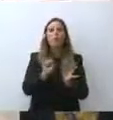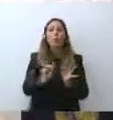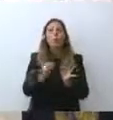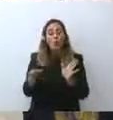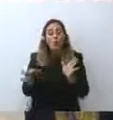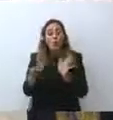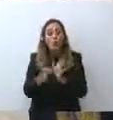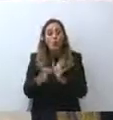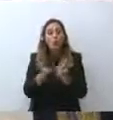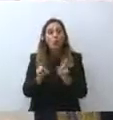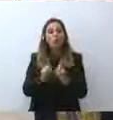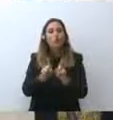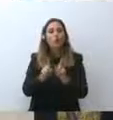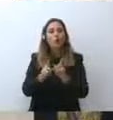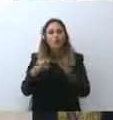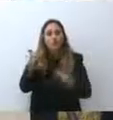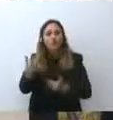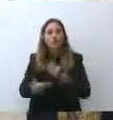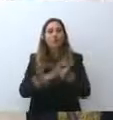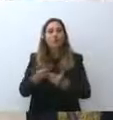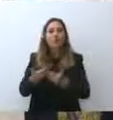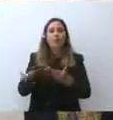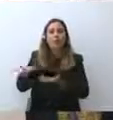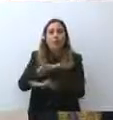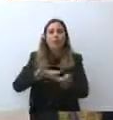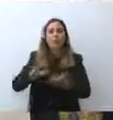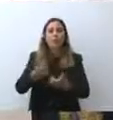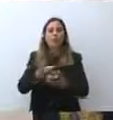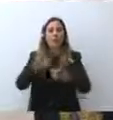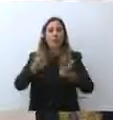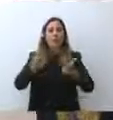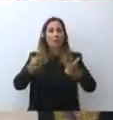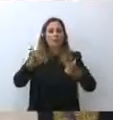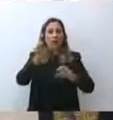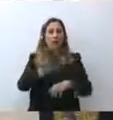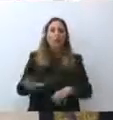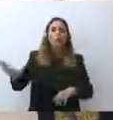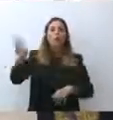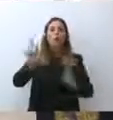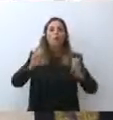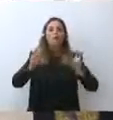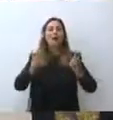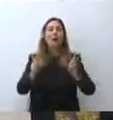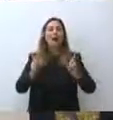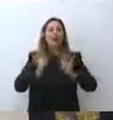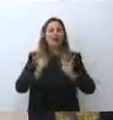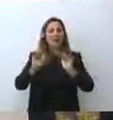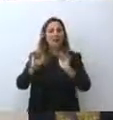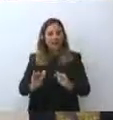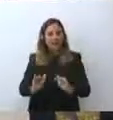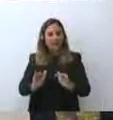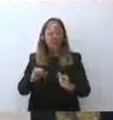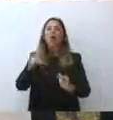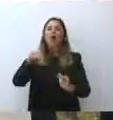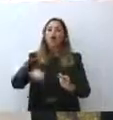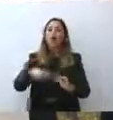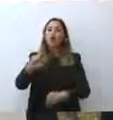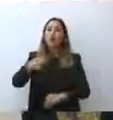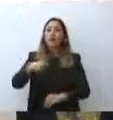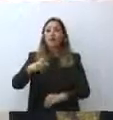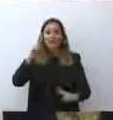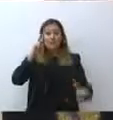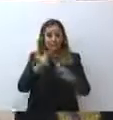di partenza verso più collaborazione europea sulla difesa, e se si parlerà oggi con il Presidente Macron.